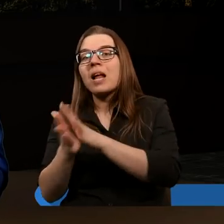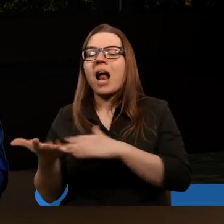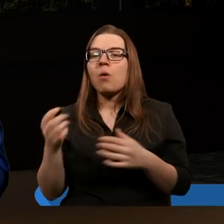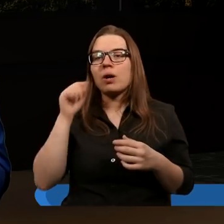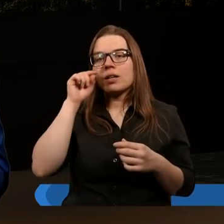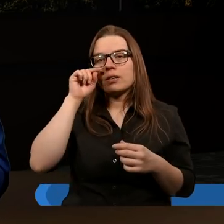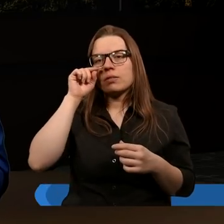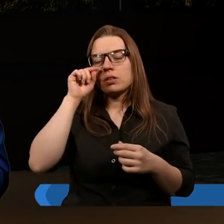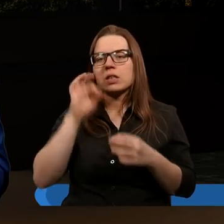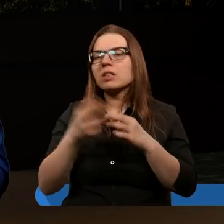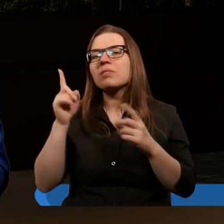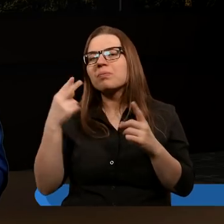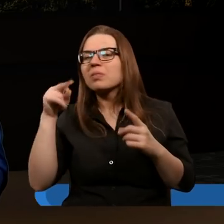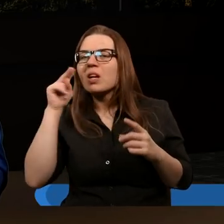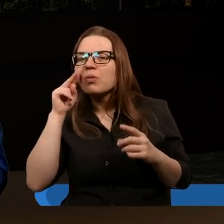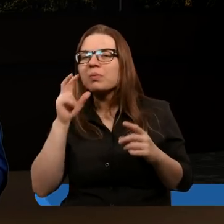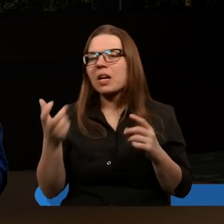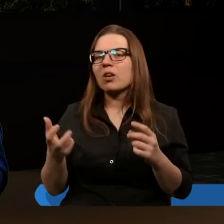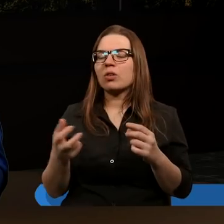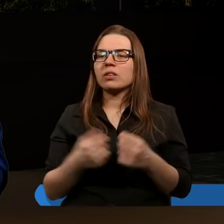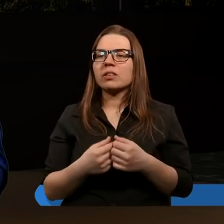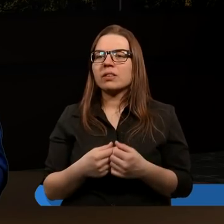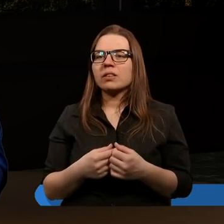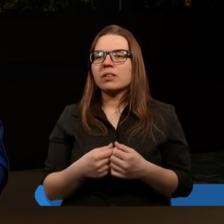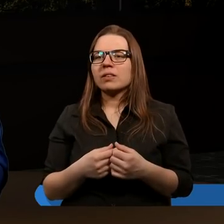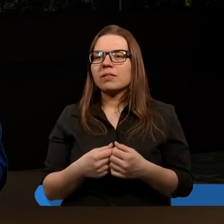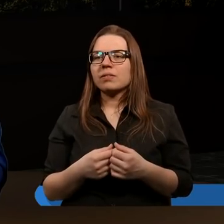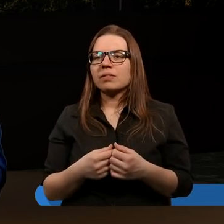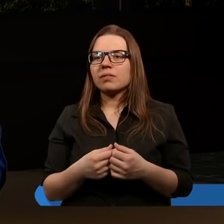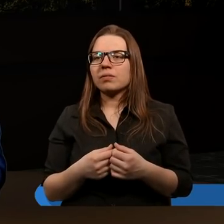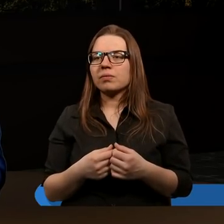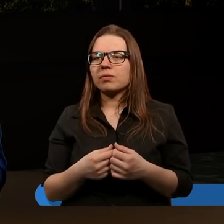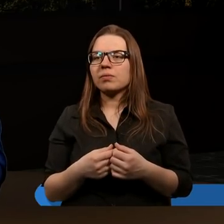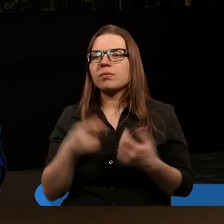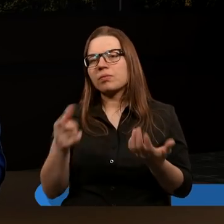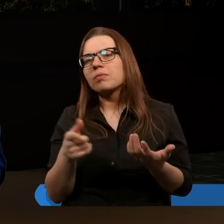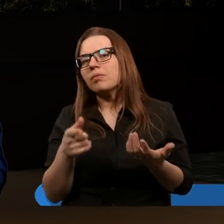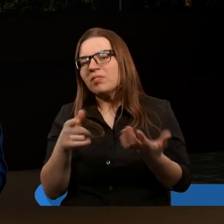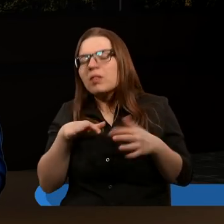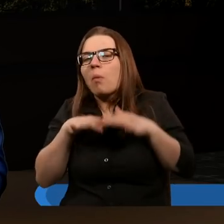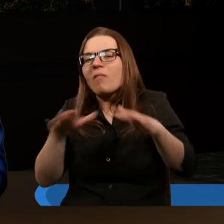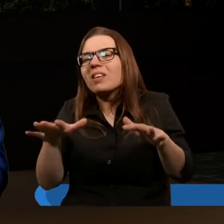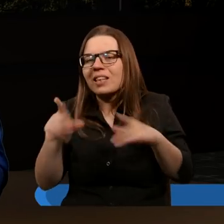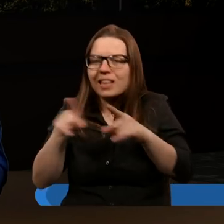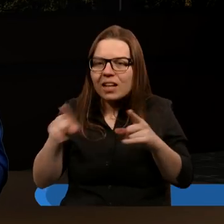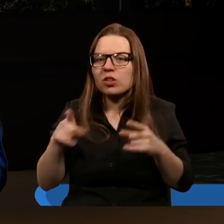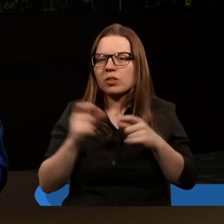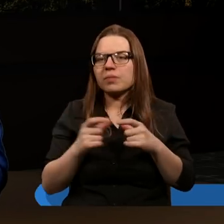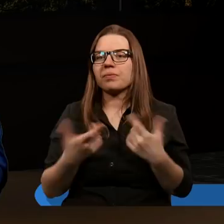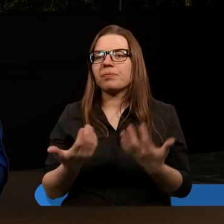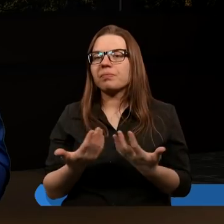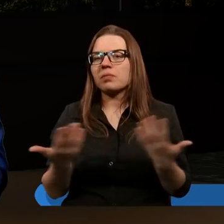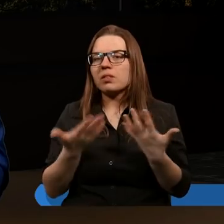Tak. I nawet my nie rozumiemy dzisiaj, nawet dzisiaj powiedzmy te kościoły powszechne, które